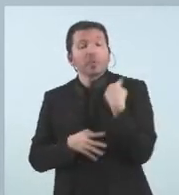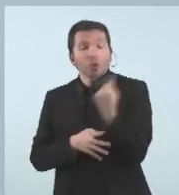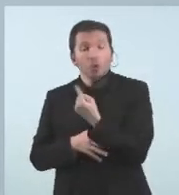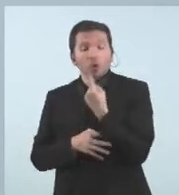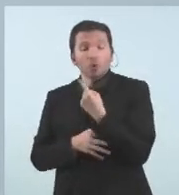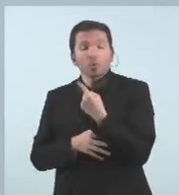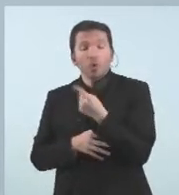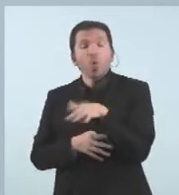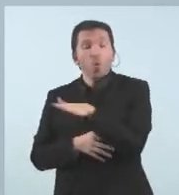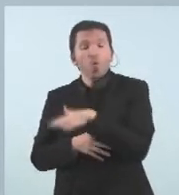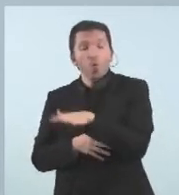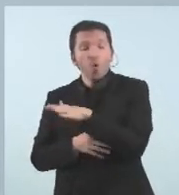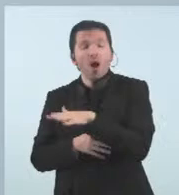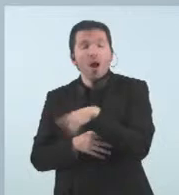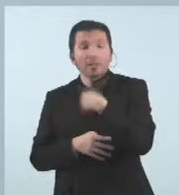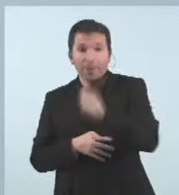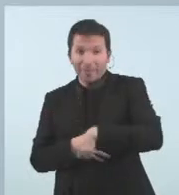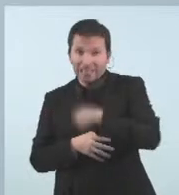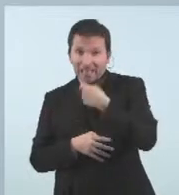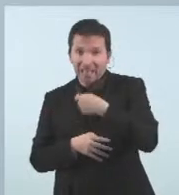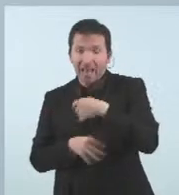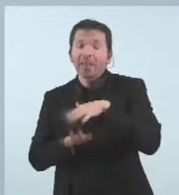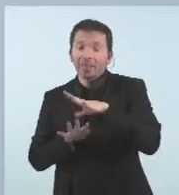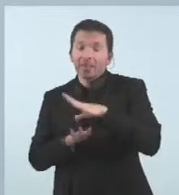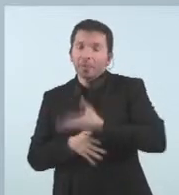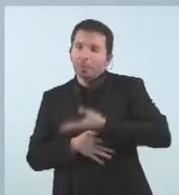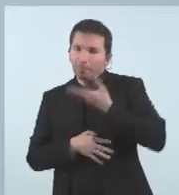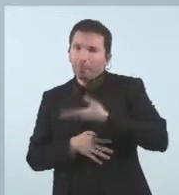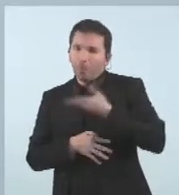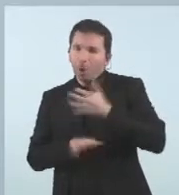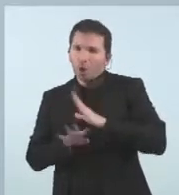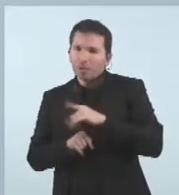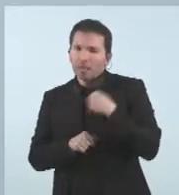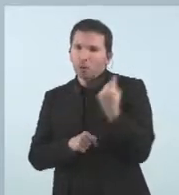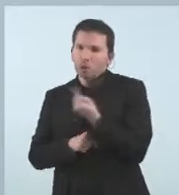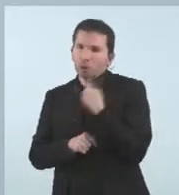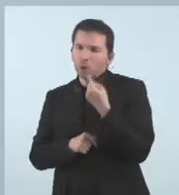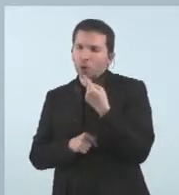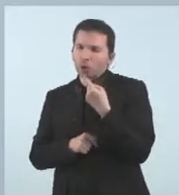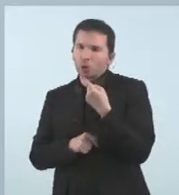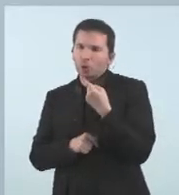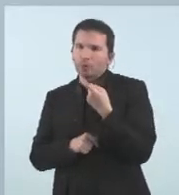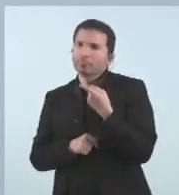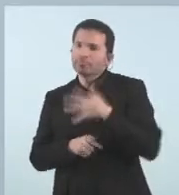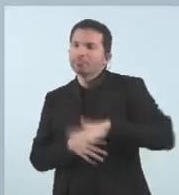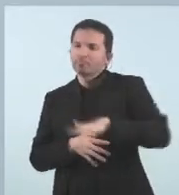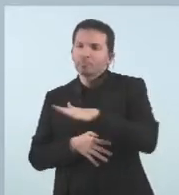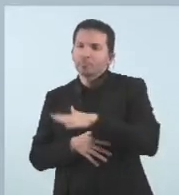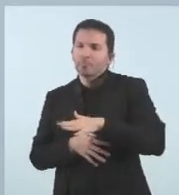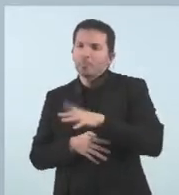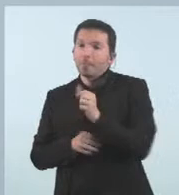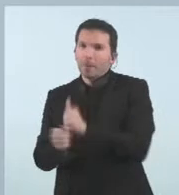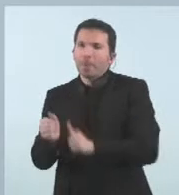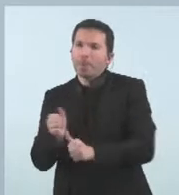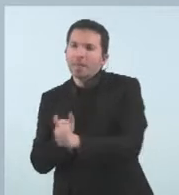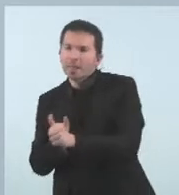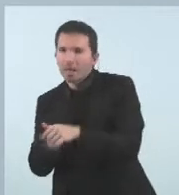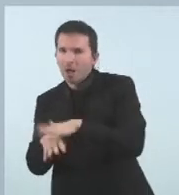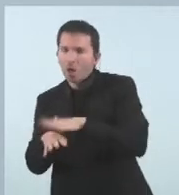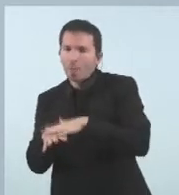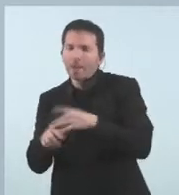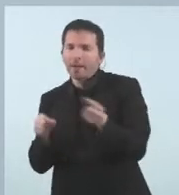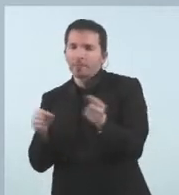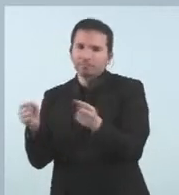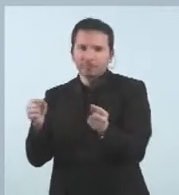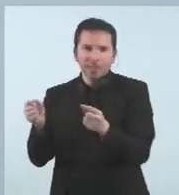important, és un lloc que té un posicionament privilegiat de cara a negociacions que es puguin desenvolupar. També